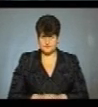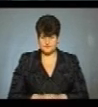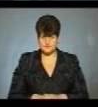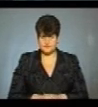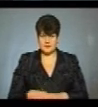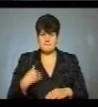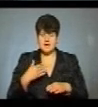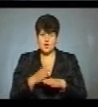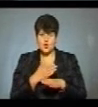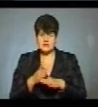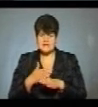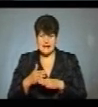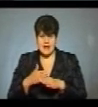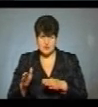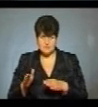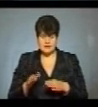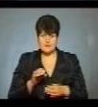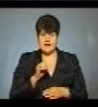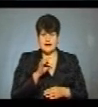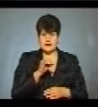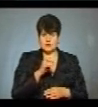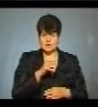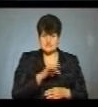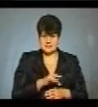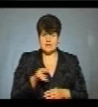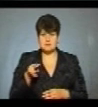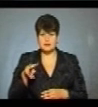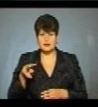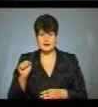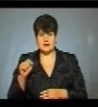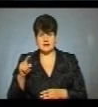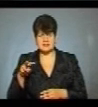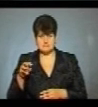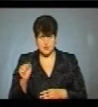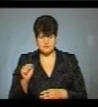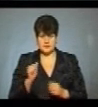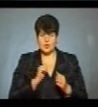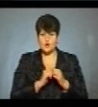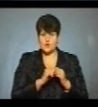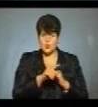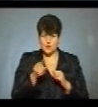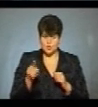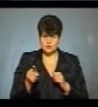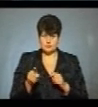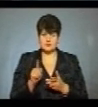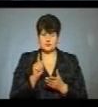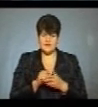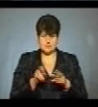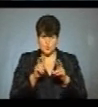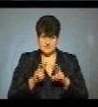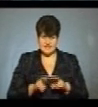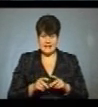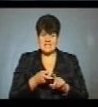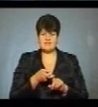її розділяємо на еритроцити, а також плазму. Кожного донора ми зобов'язані обстежити на